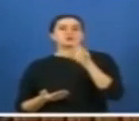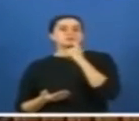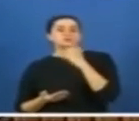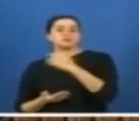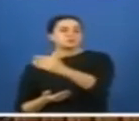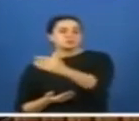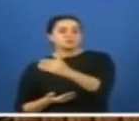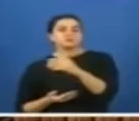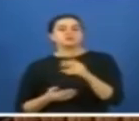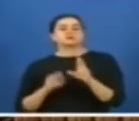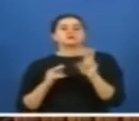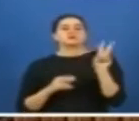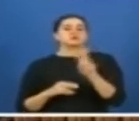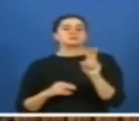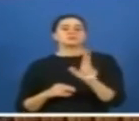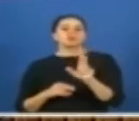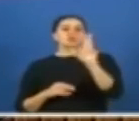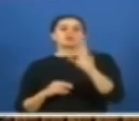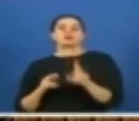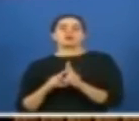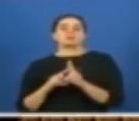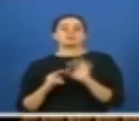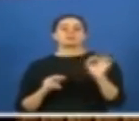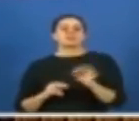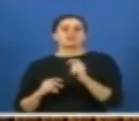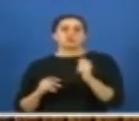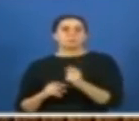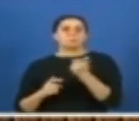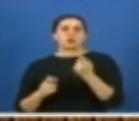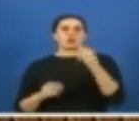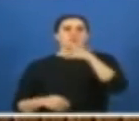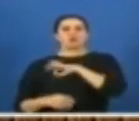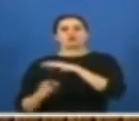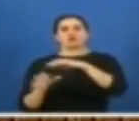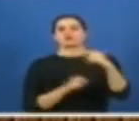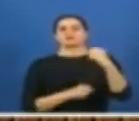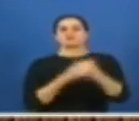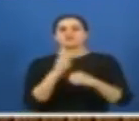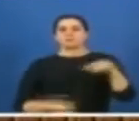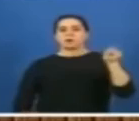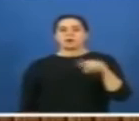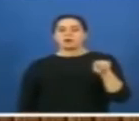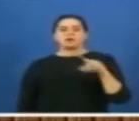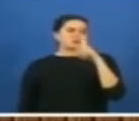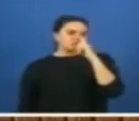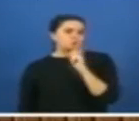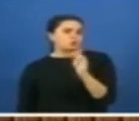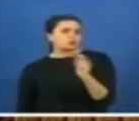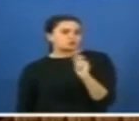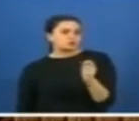yirmi yedi katrilyon lira parayı bu firmalar kazanacaklar. Kim ödeyecek bunu?